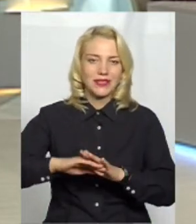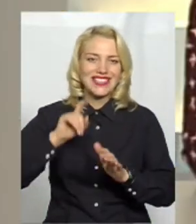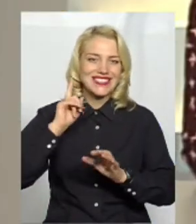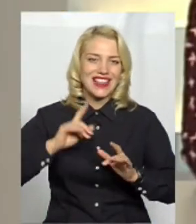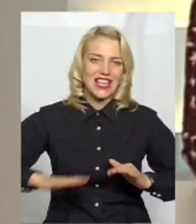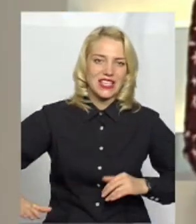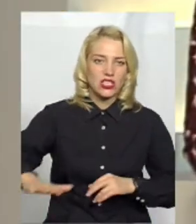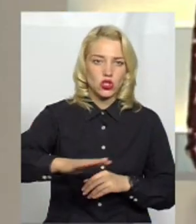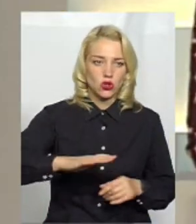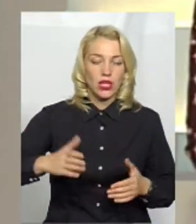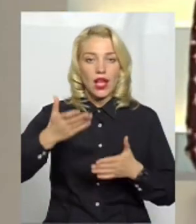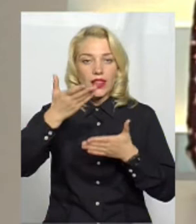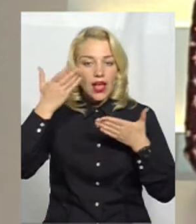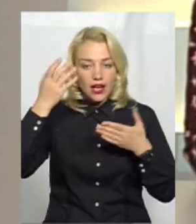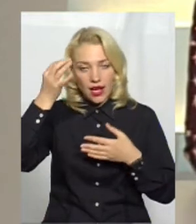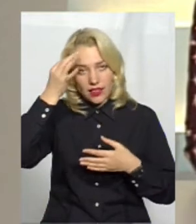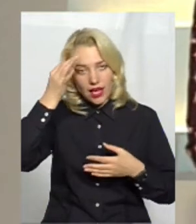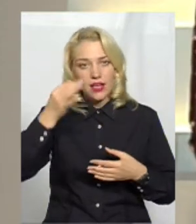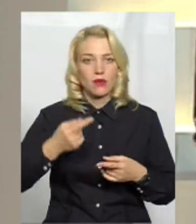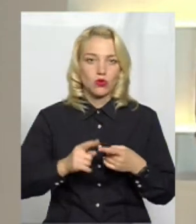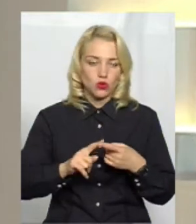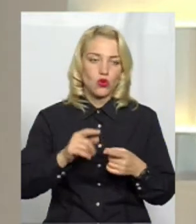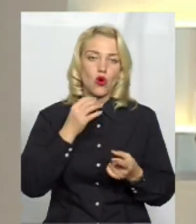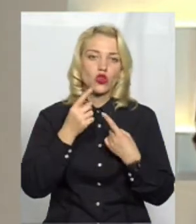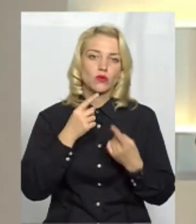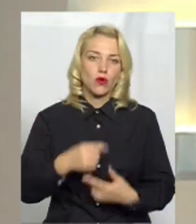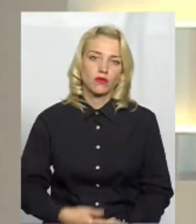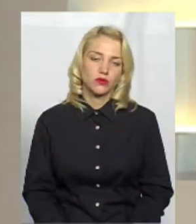Нагадаємо і нам, і глядачам, і продовжимо розмову.